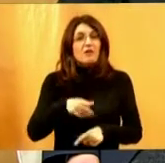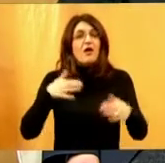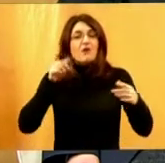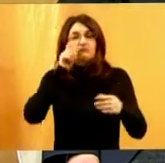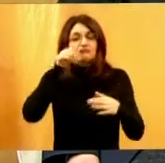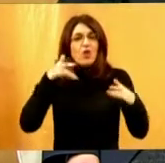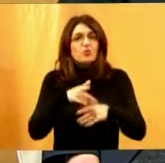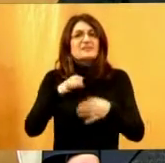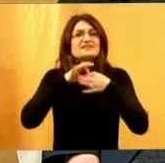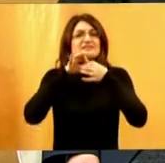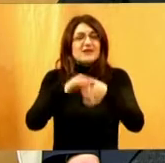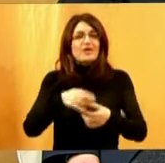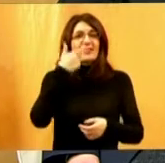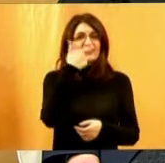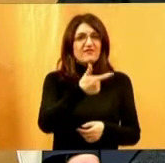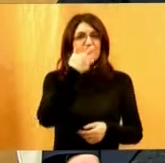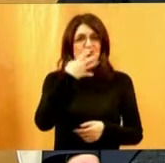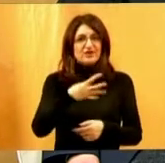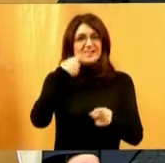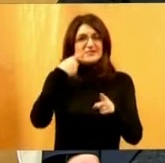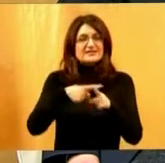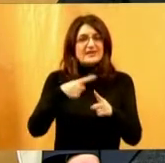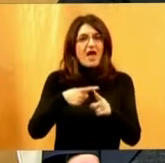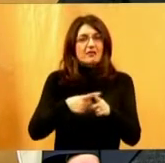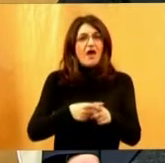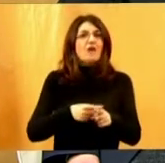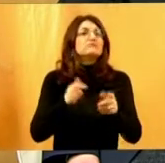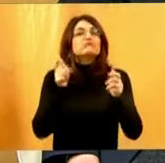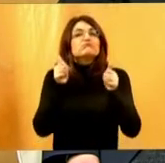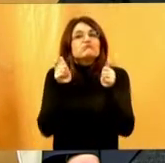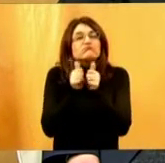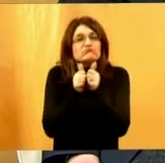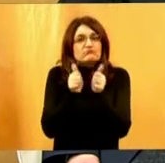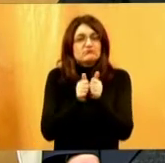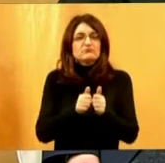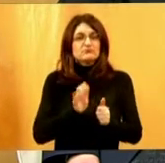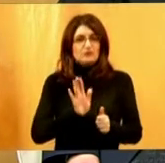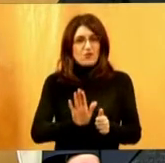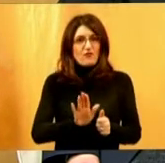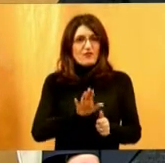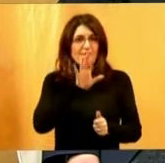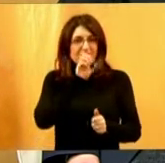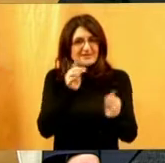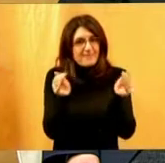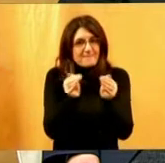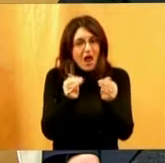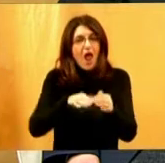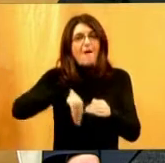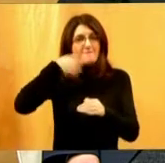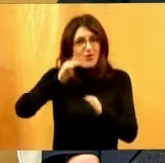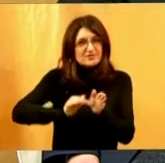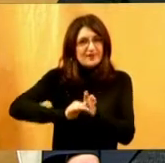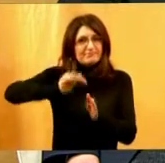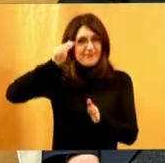stalno 24 sata na raspolaganju tom prvoštenetu, a onda mladom su.